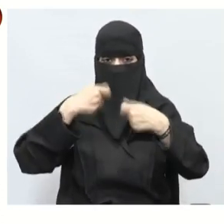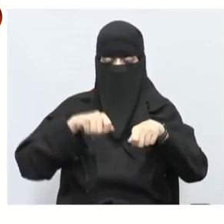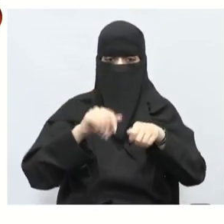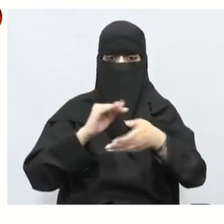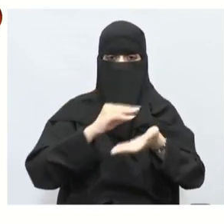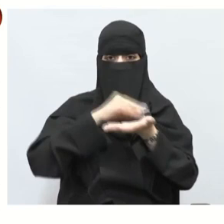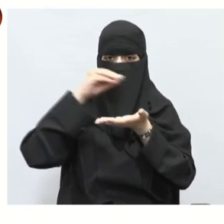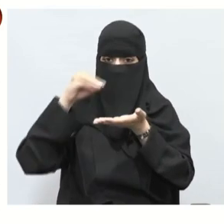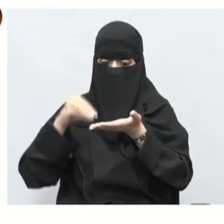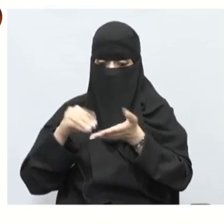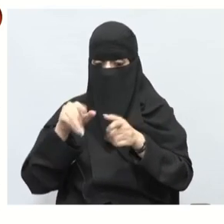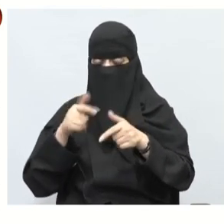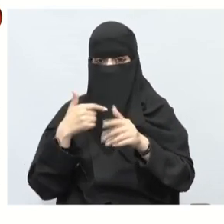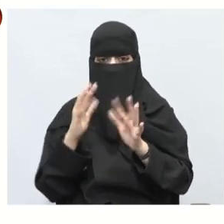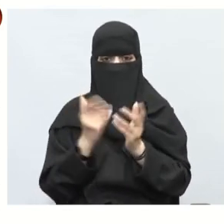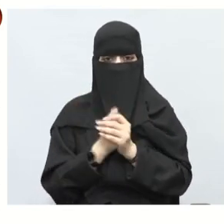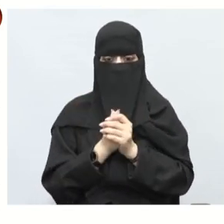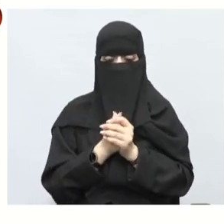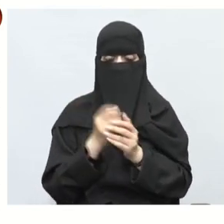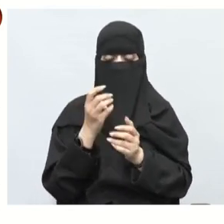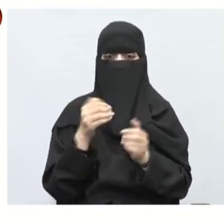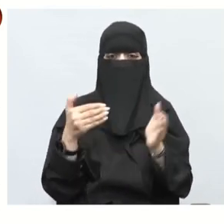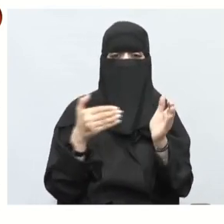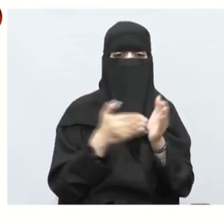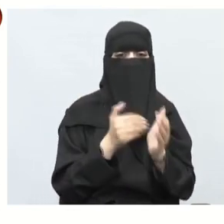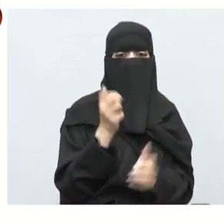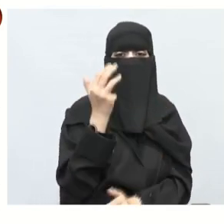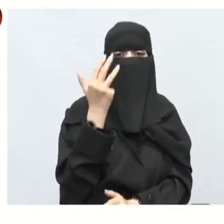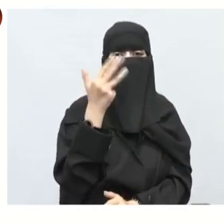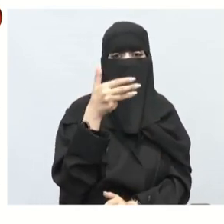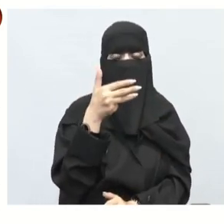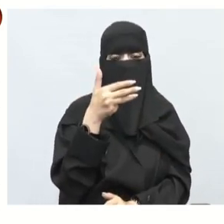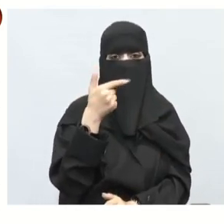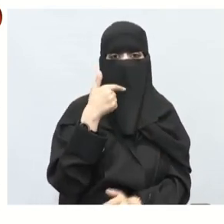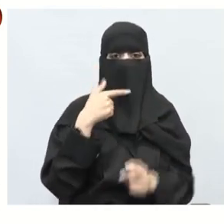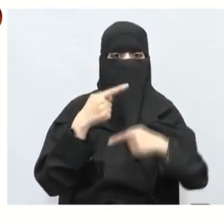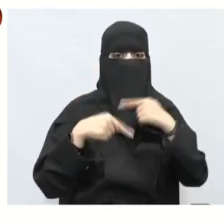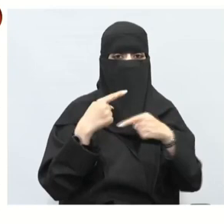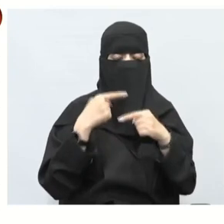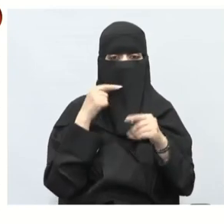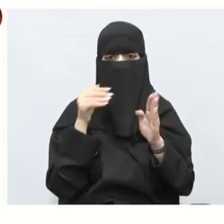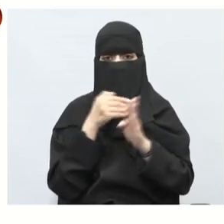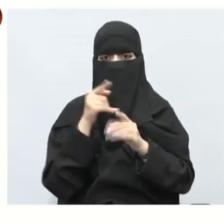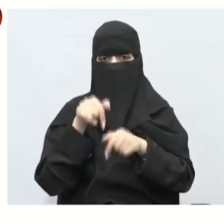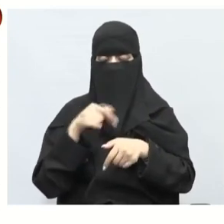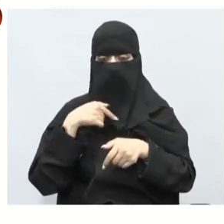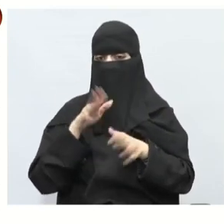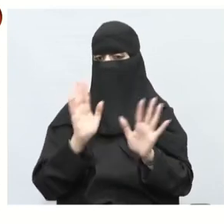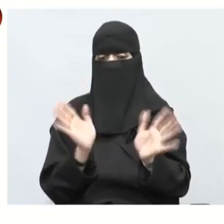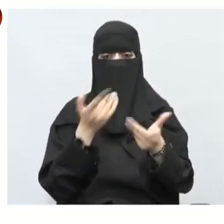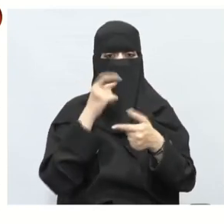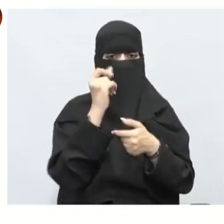المتوفر لدى المزارع لماذا؟ لأن هذه هي آخر شيء دائماً طبيعي أني كانت عندما يكون معاك مبلغ أي